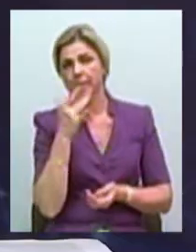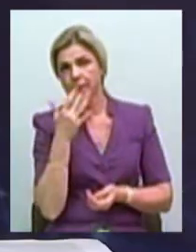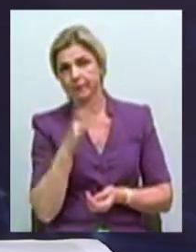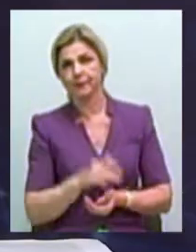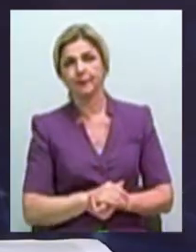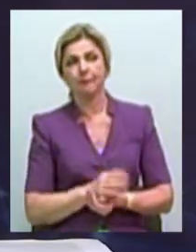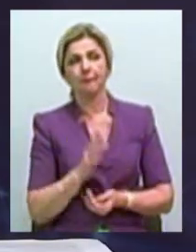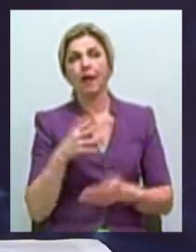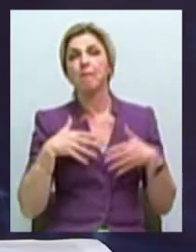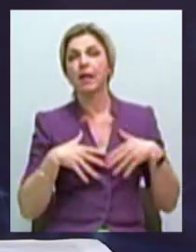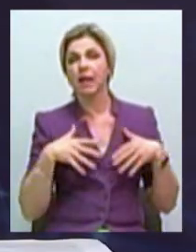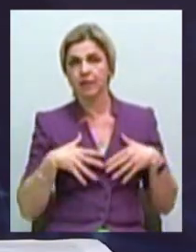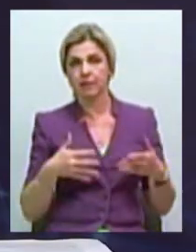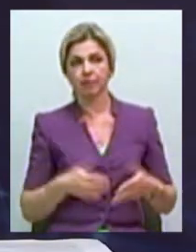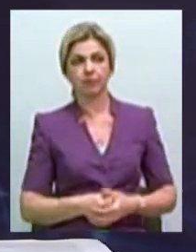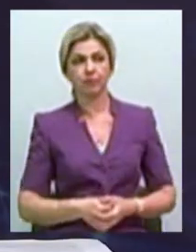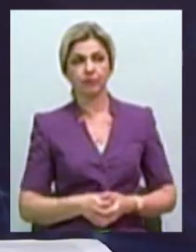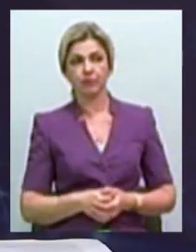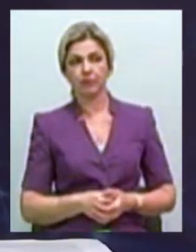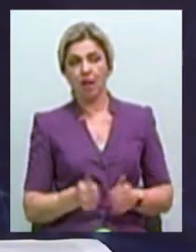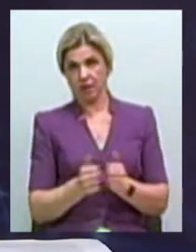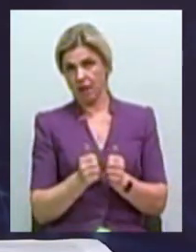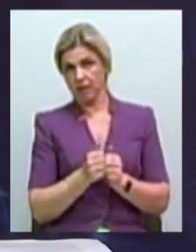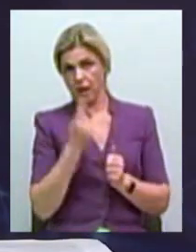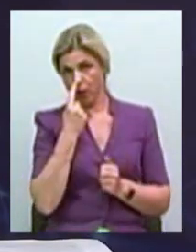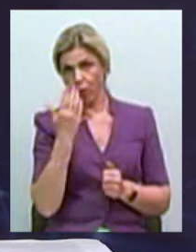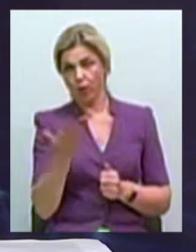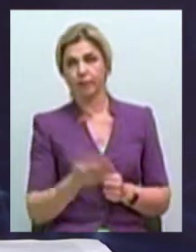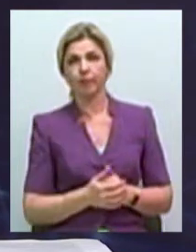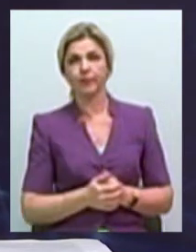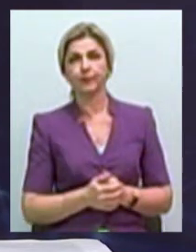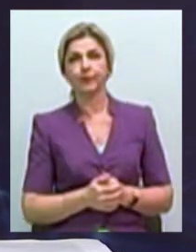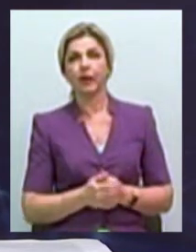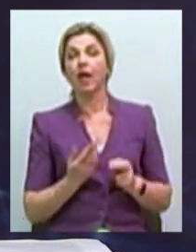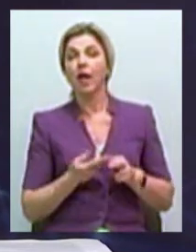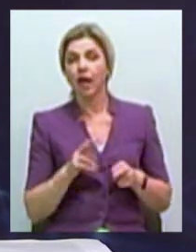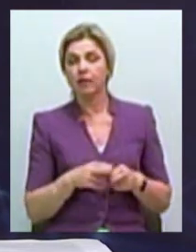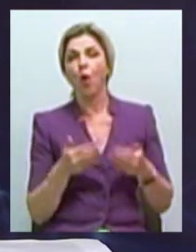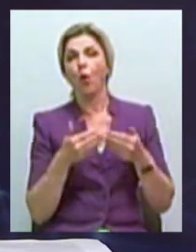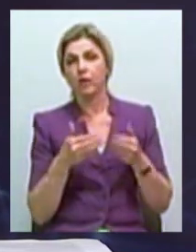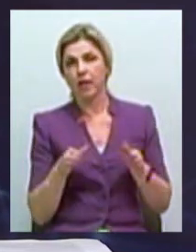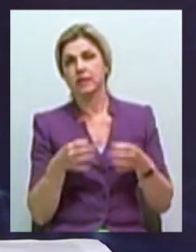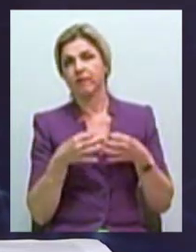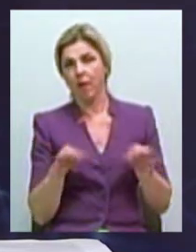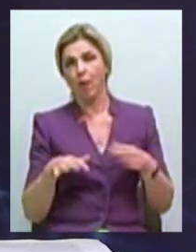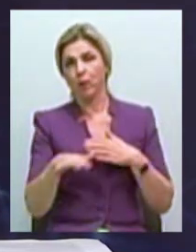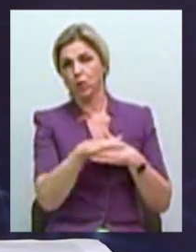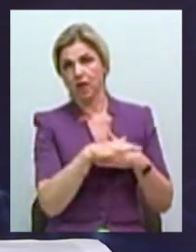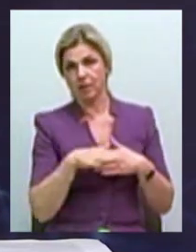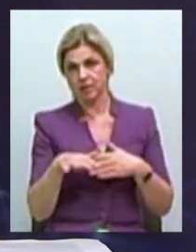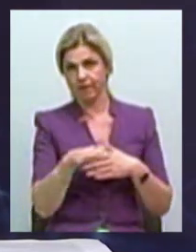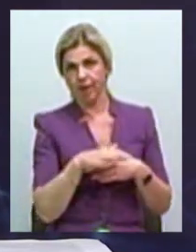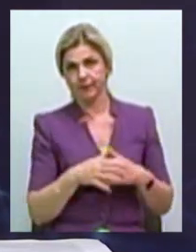Тбилиси, совсем недалеко, як правило, це відкриті, свободні пространства,